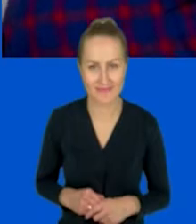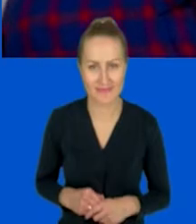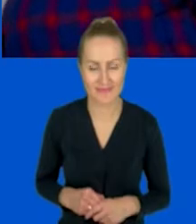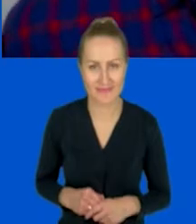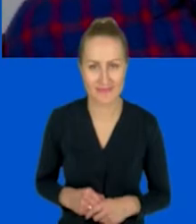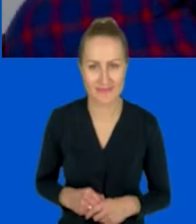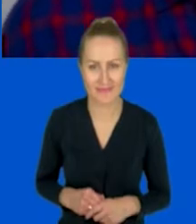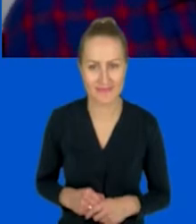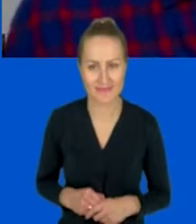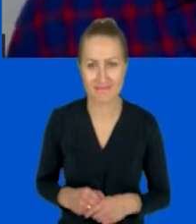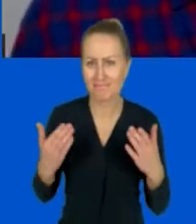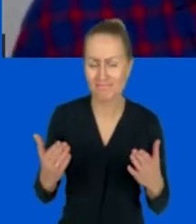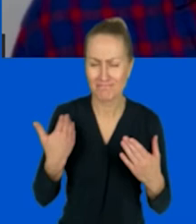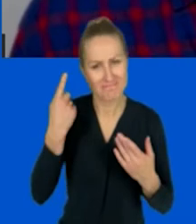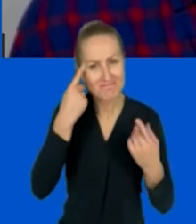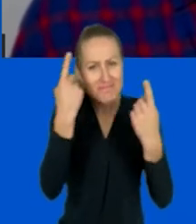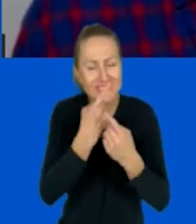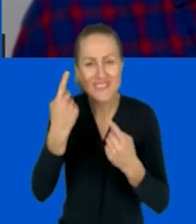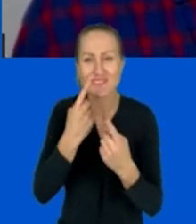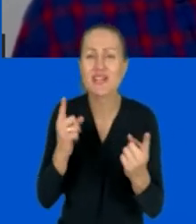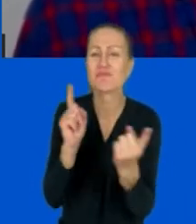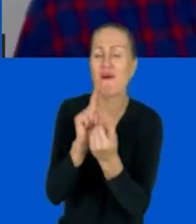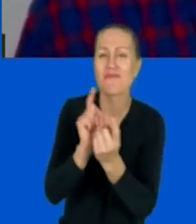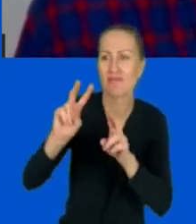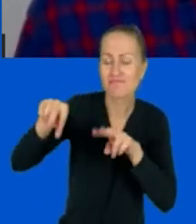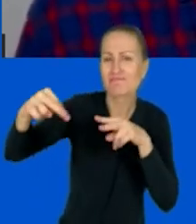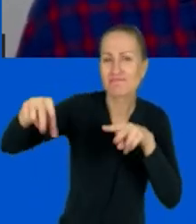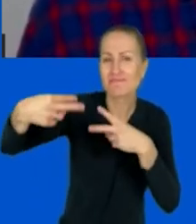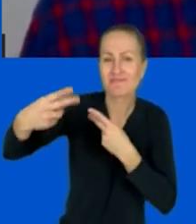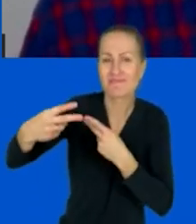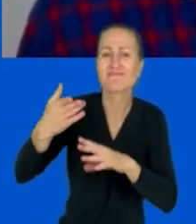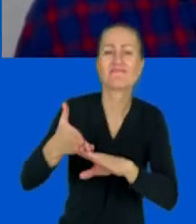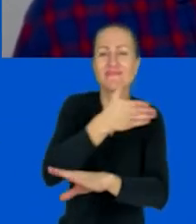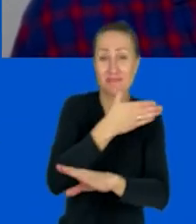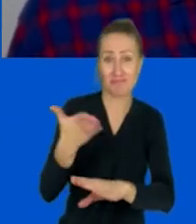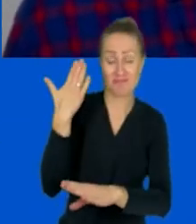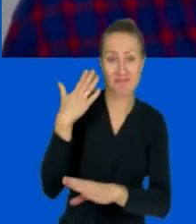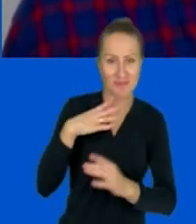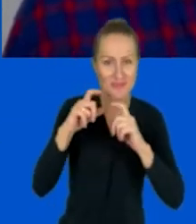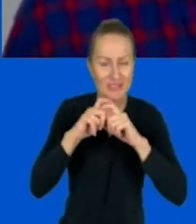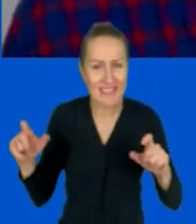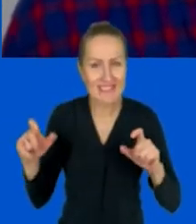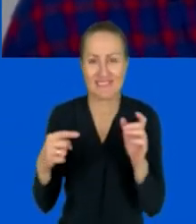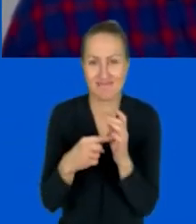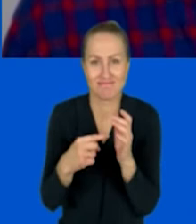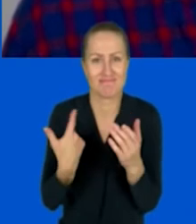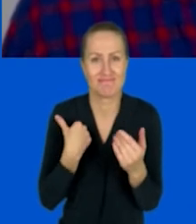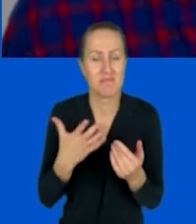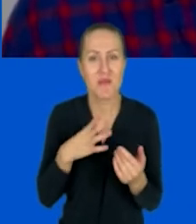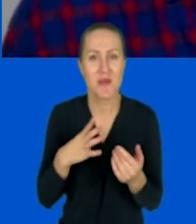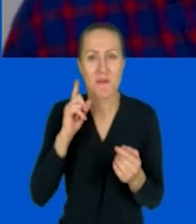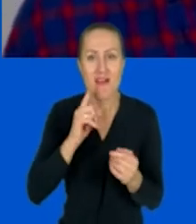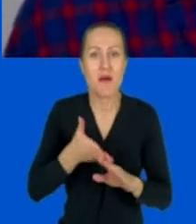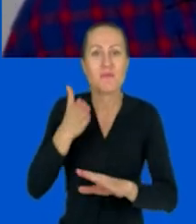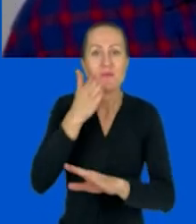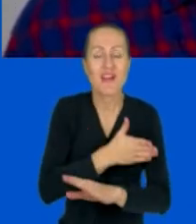Jejku, kiedy myślę sobie o tych spotkaniach online, to był jeszcze taki czas, całkiem niedawno, kiedy miałem przed nimi taką,